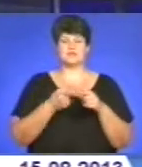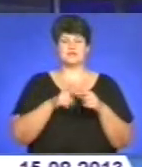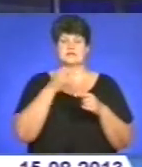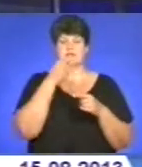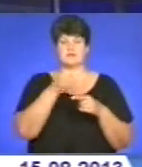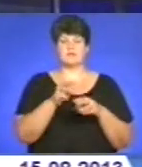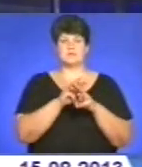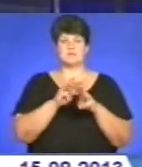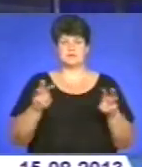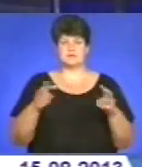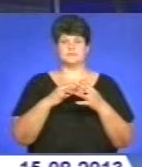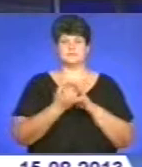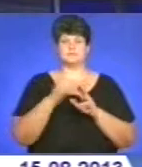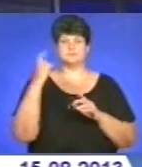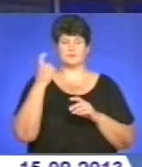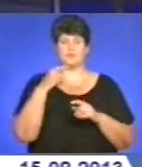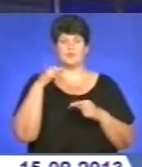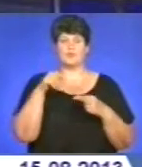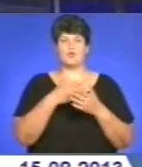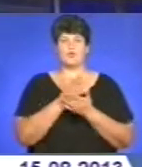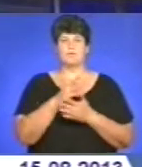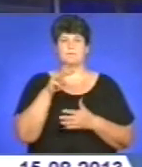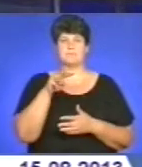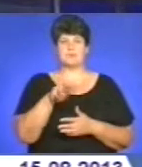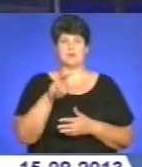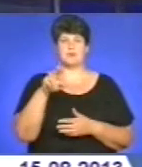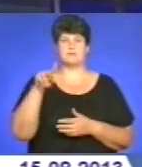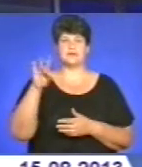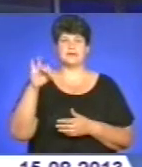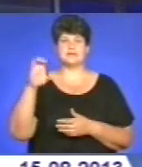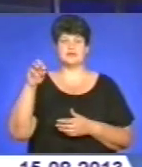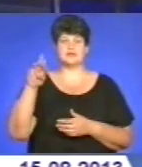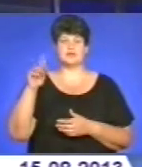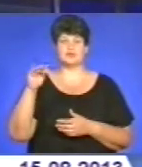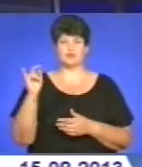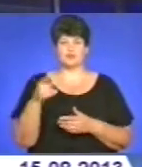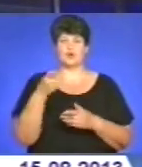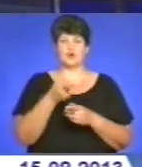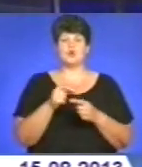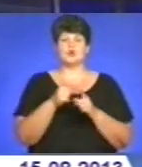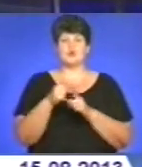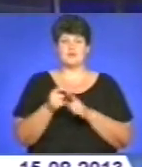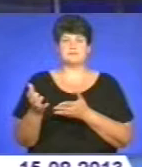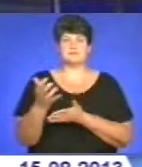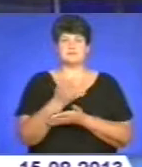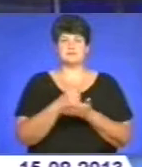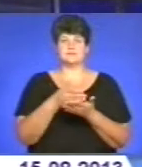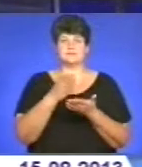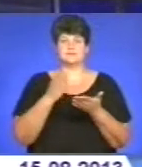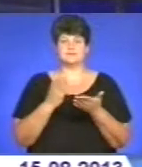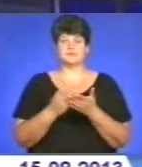міністр аграрної політики і продовольства Микола Просяжнюк. За його словами, обмолочено збіжжя на 99%